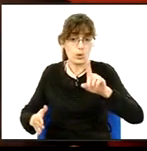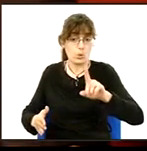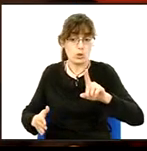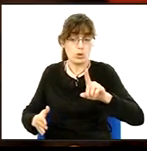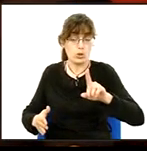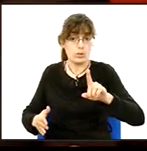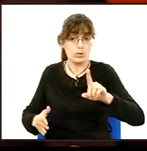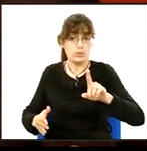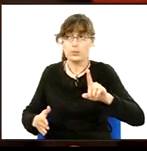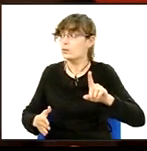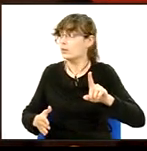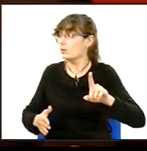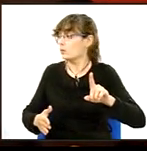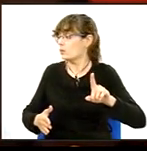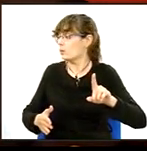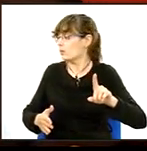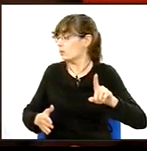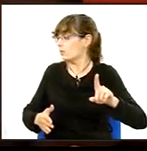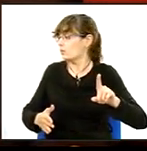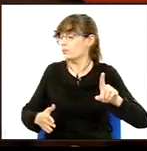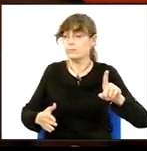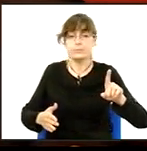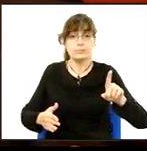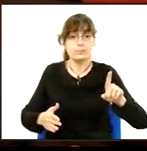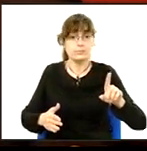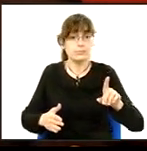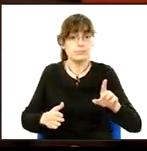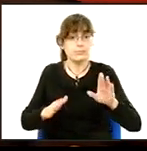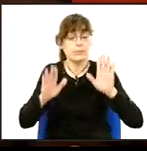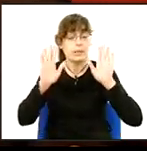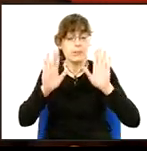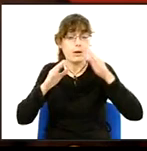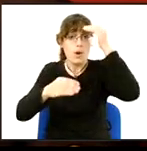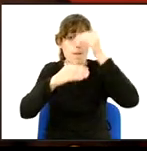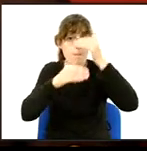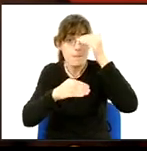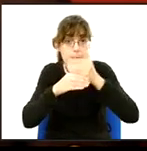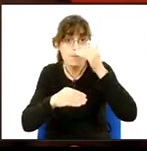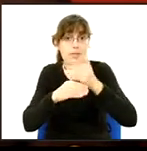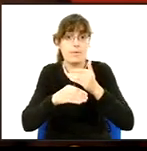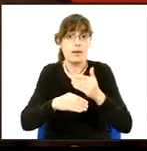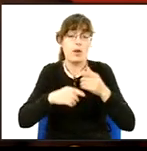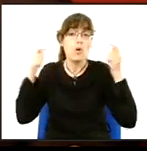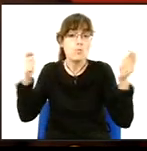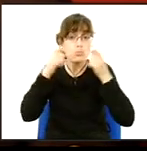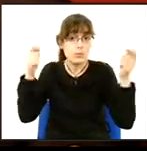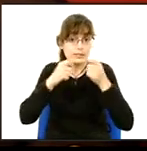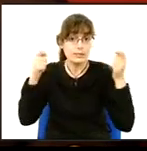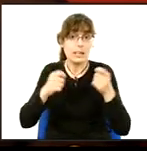que ja van ben bé. I tenint en compte que la setmana que ve és el mercat medieval, esperem que no plogui, senyor Benjamí.